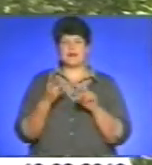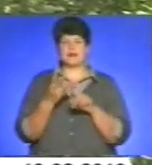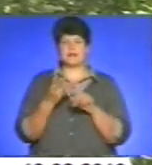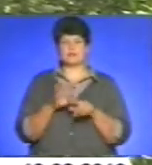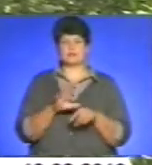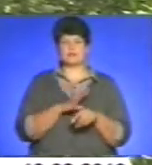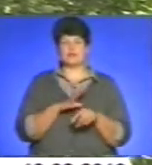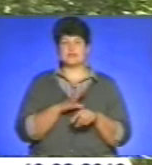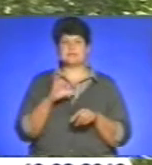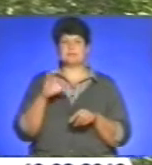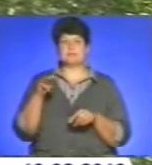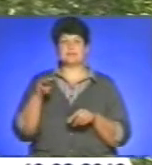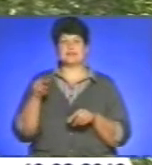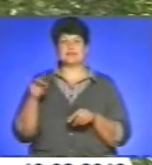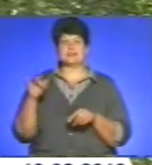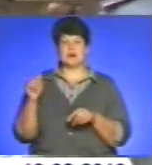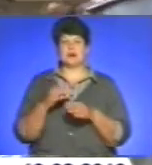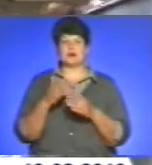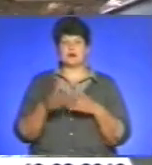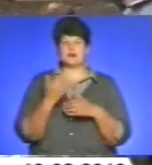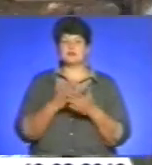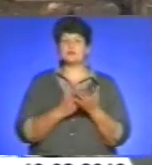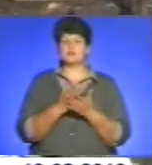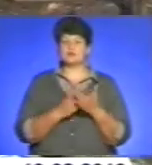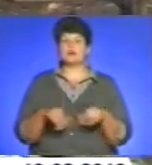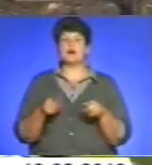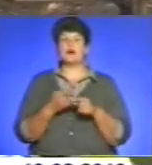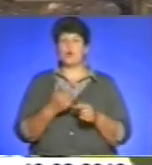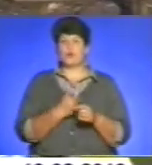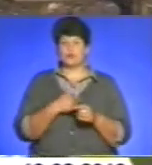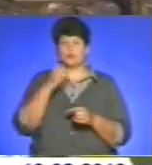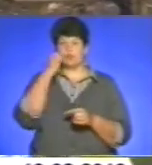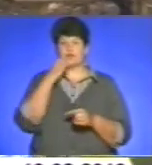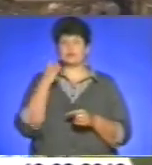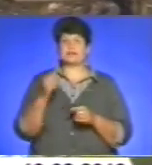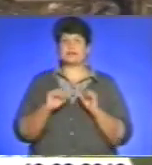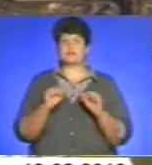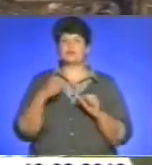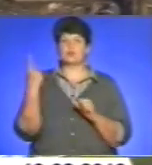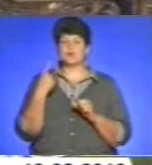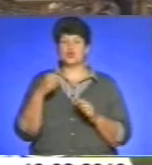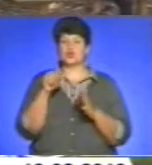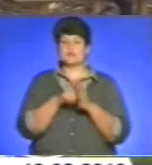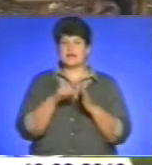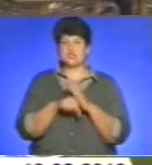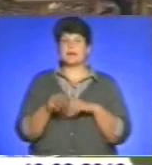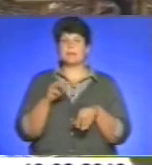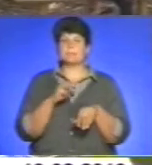кінологи з пенітенціарної служби. Хочу подякувати керівництву обласного управління міліції,